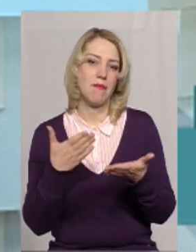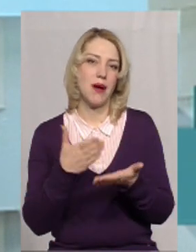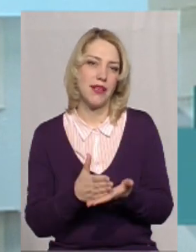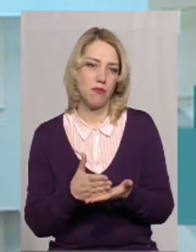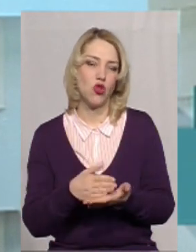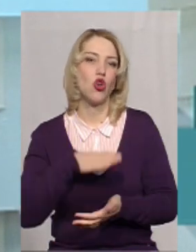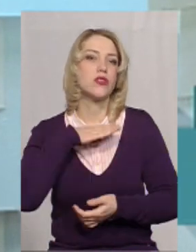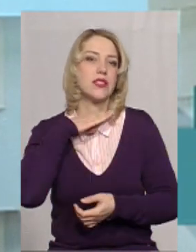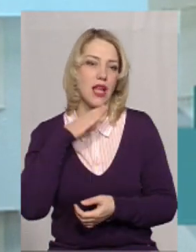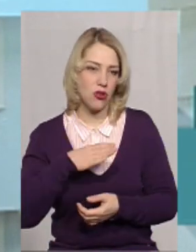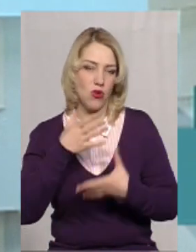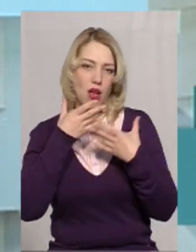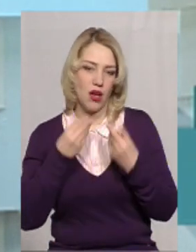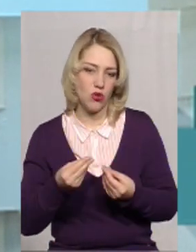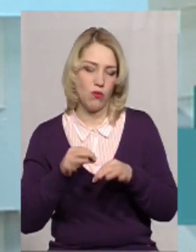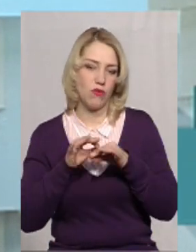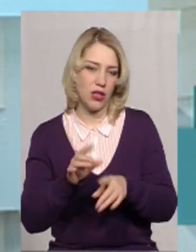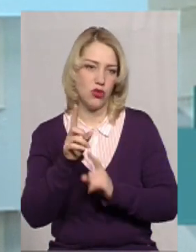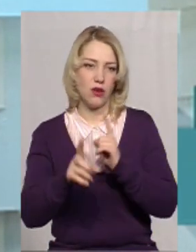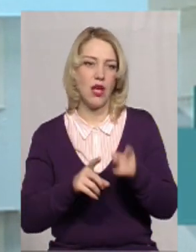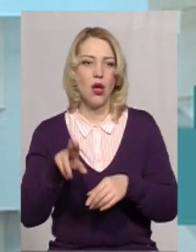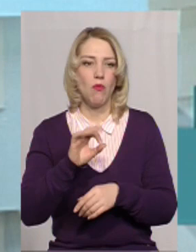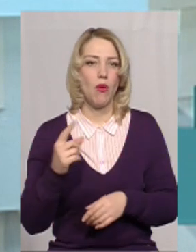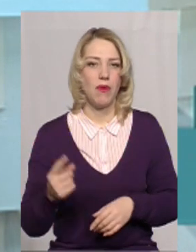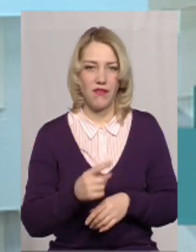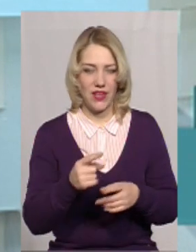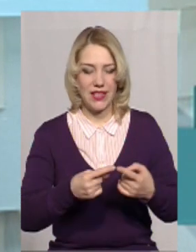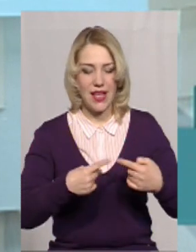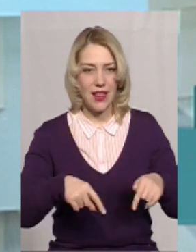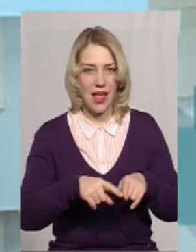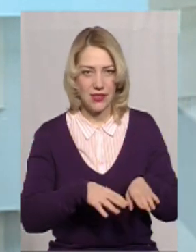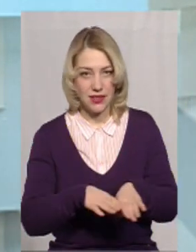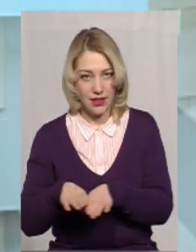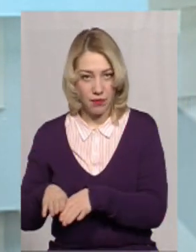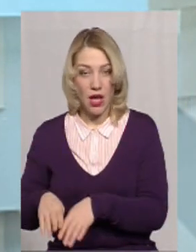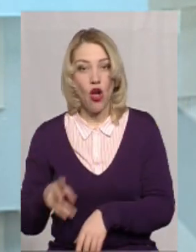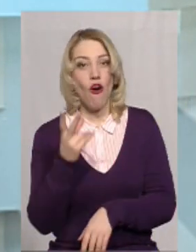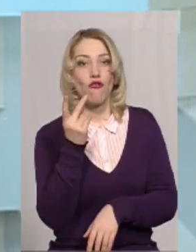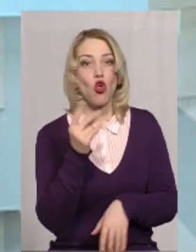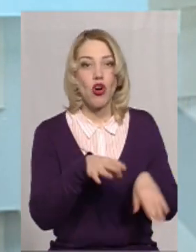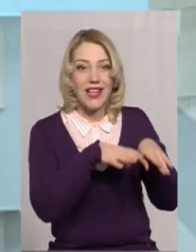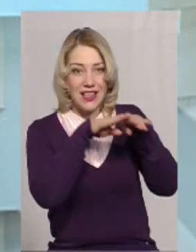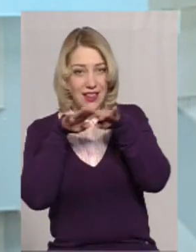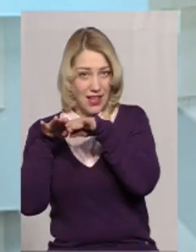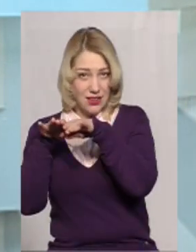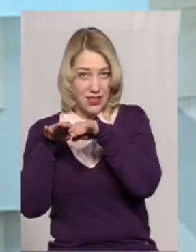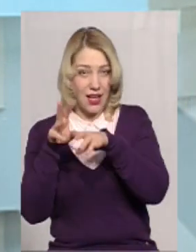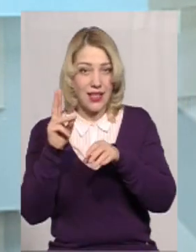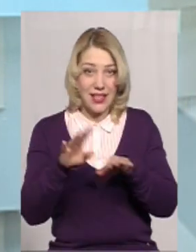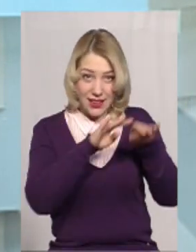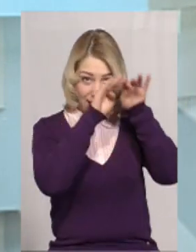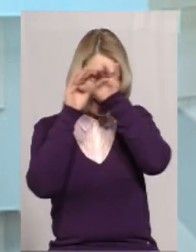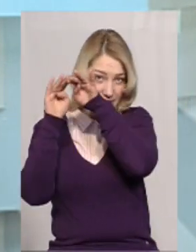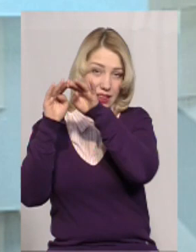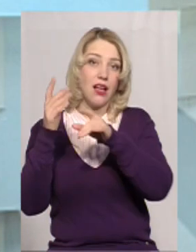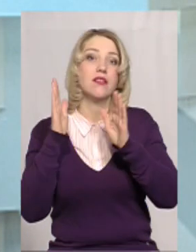достатньо гарну проведену реформу по первинній ланці. Вторинна ланка на сьогодні і третинна